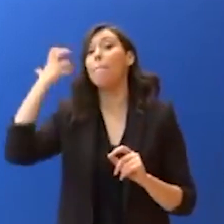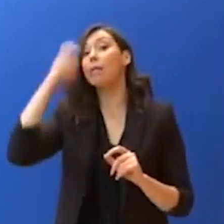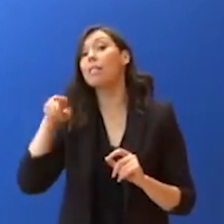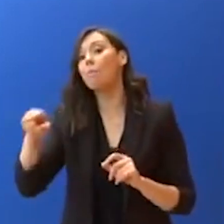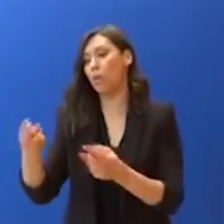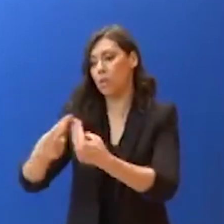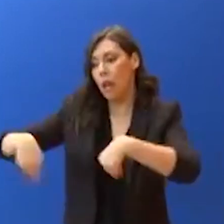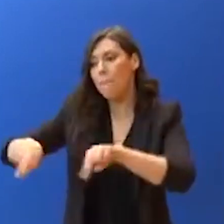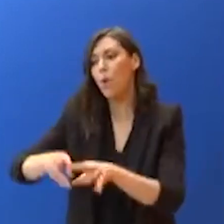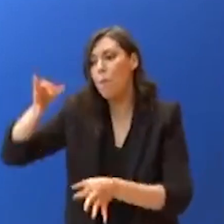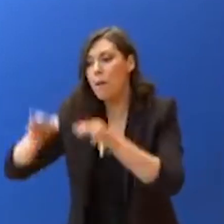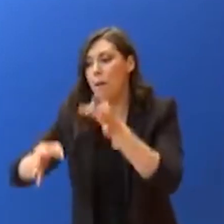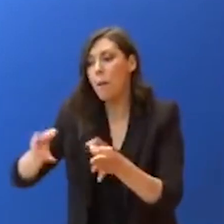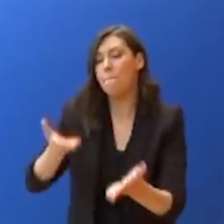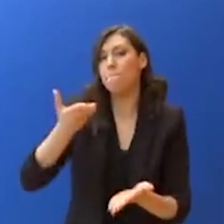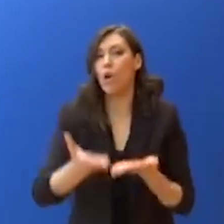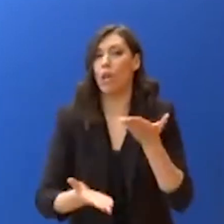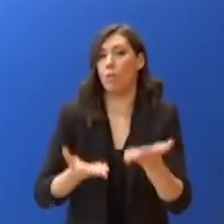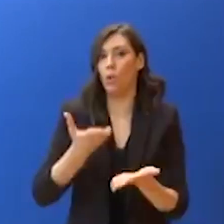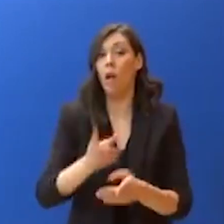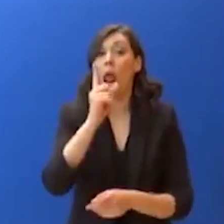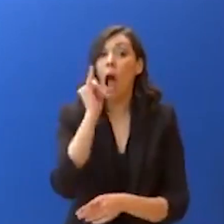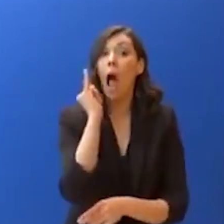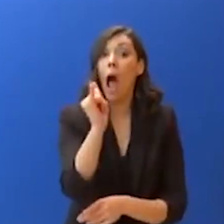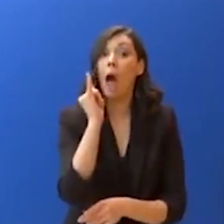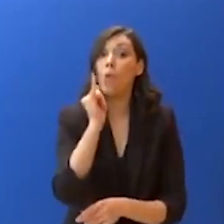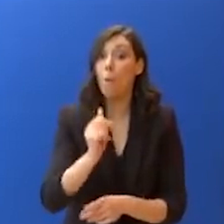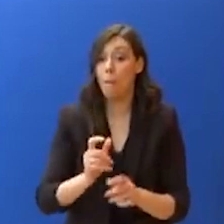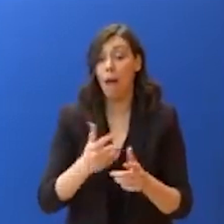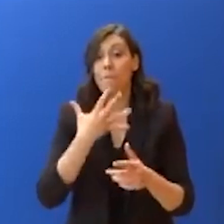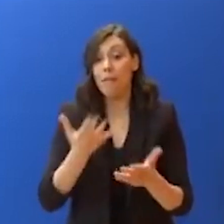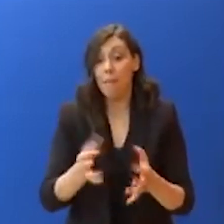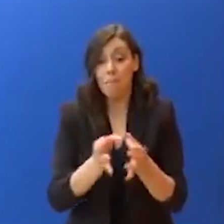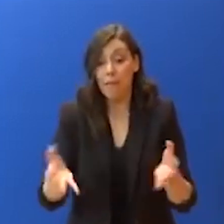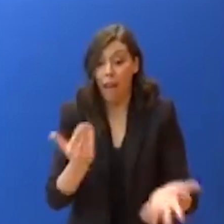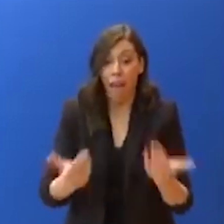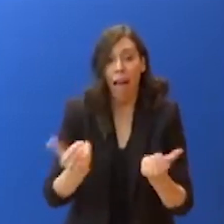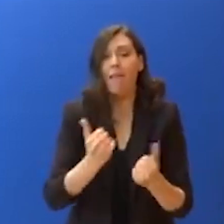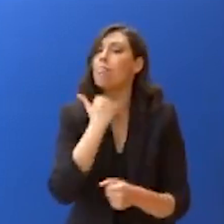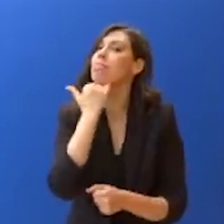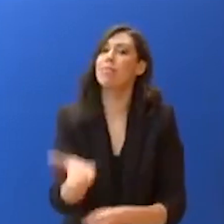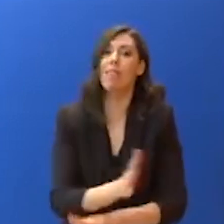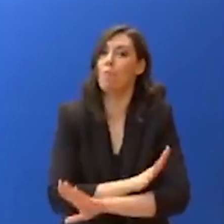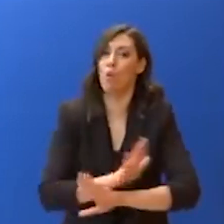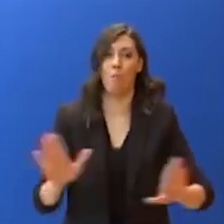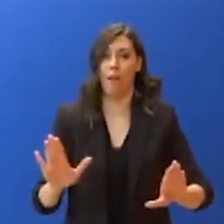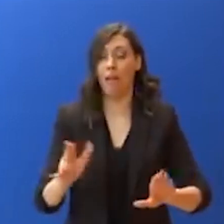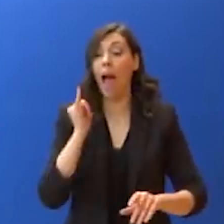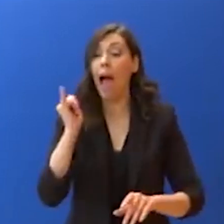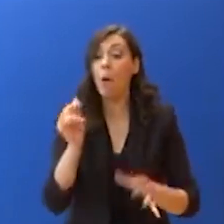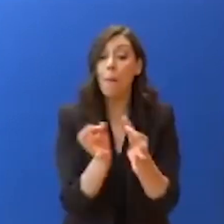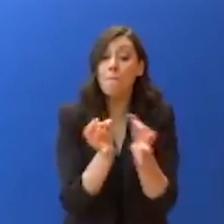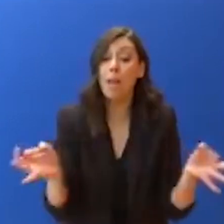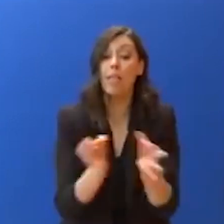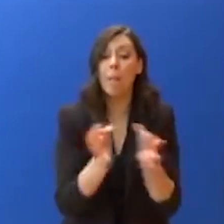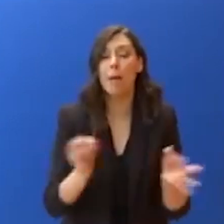Αλλά παρακαλώ, δεν είμαστε ακόμη εκεί. Έχουμε αρκετές ημέρες ακόμη μέχρι τις 27 Απριλίου. Και μέχρι τότε